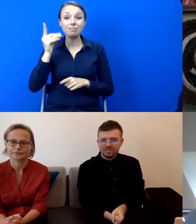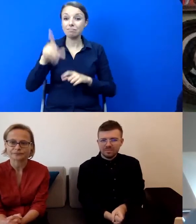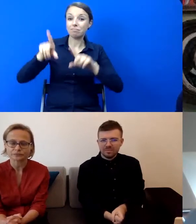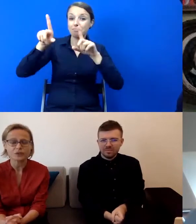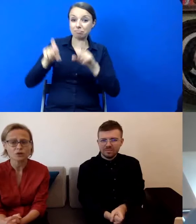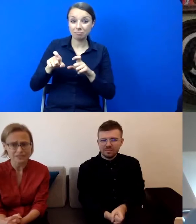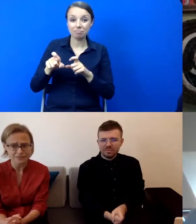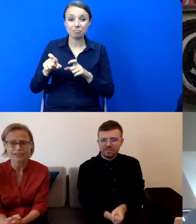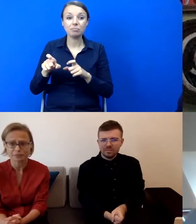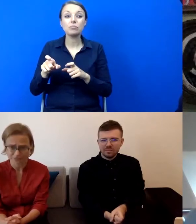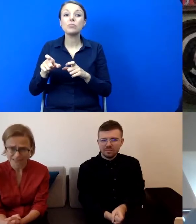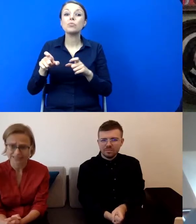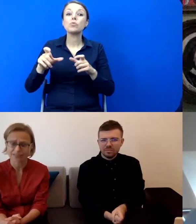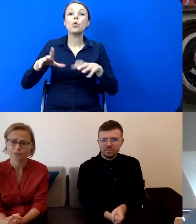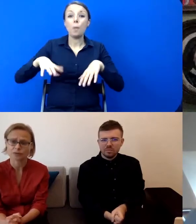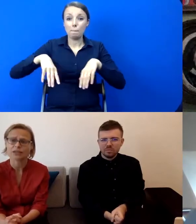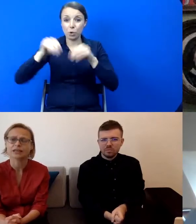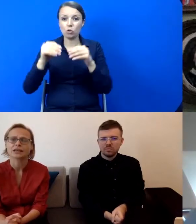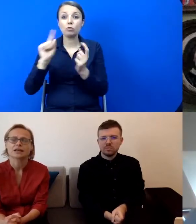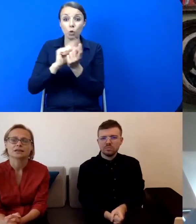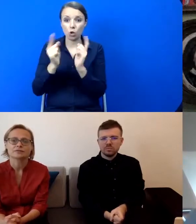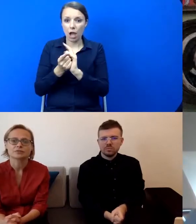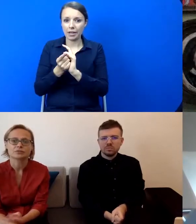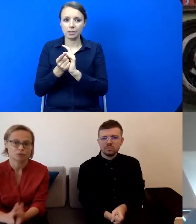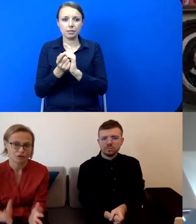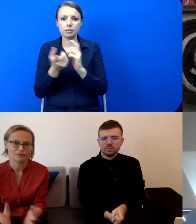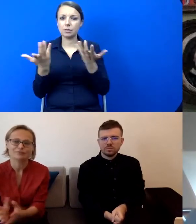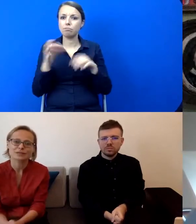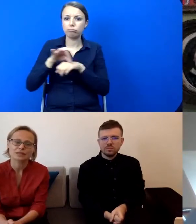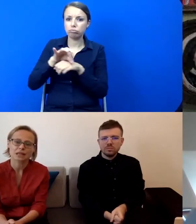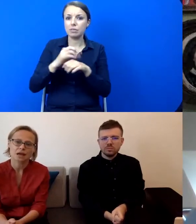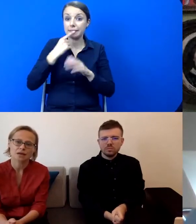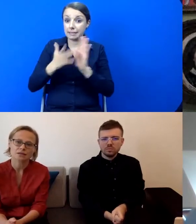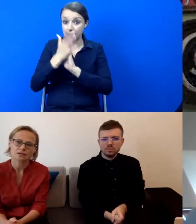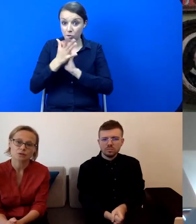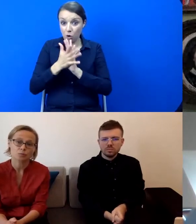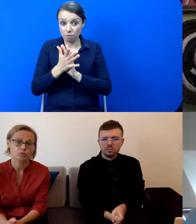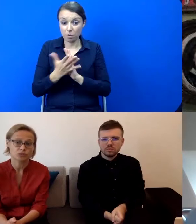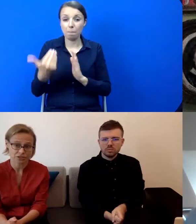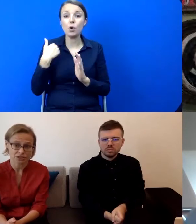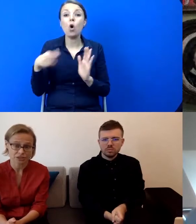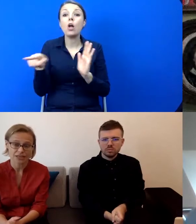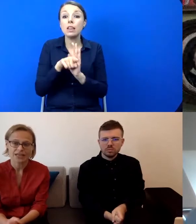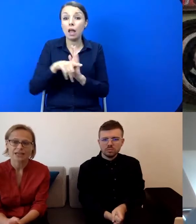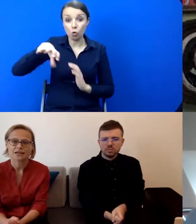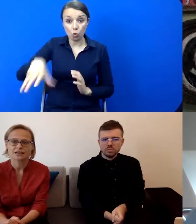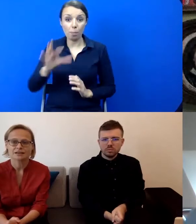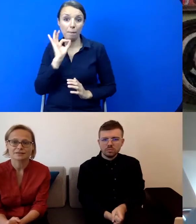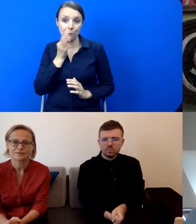organizowania i prowadzenia takich spotkań w języku migowym dla grup młodzieży